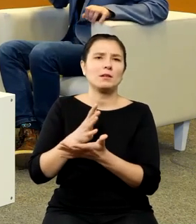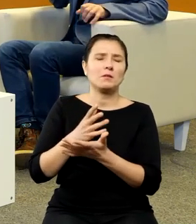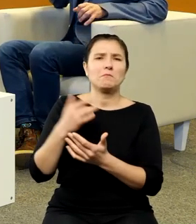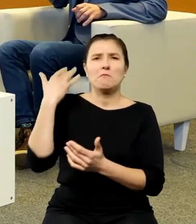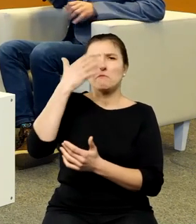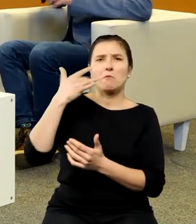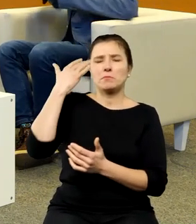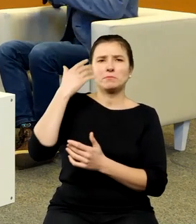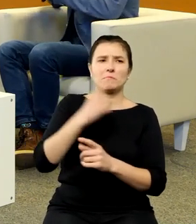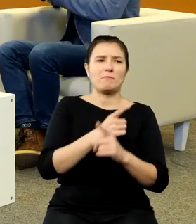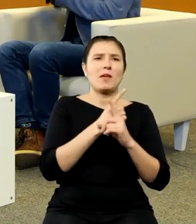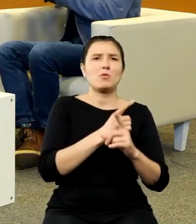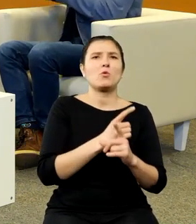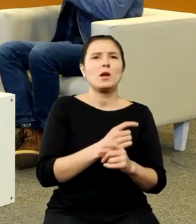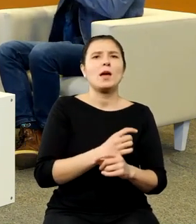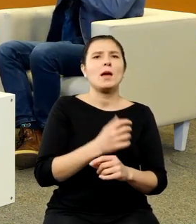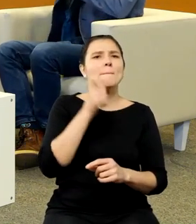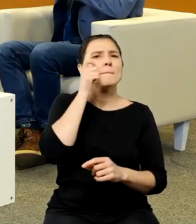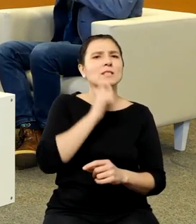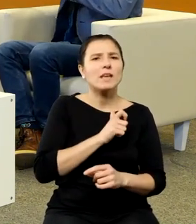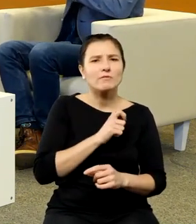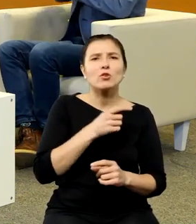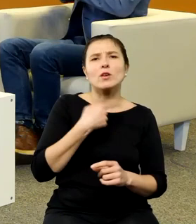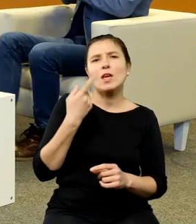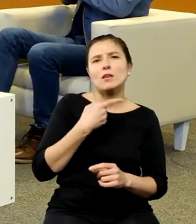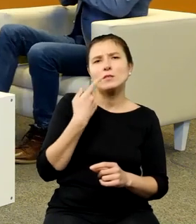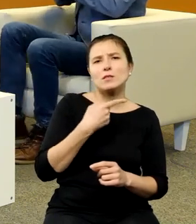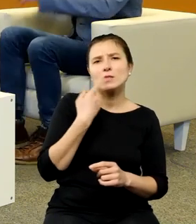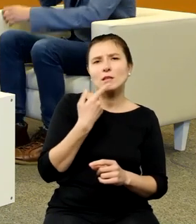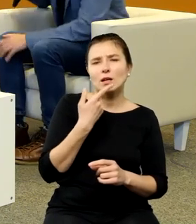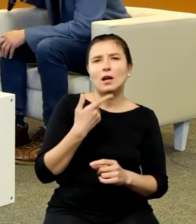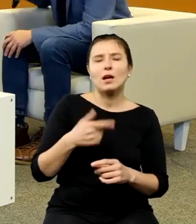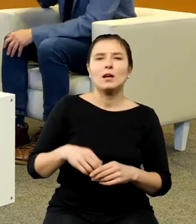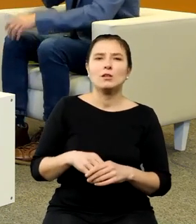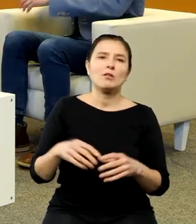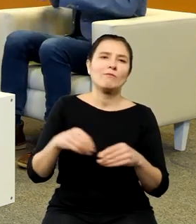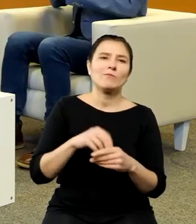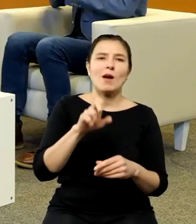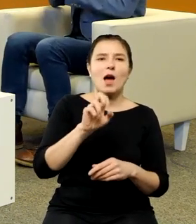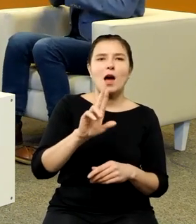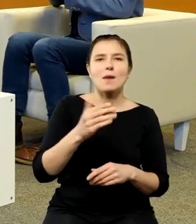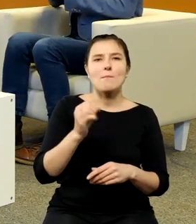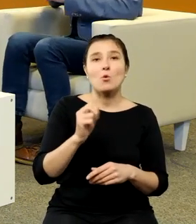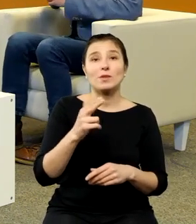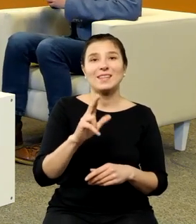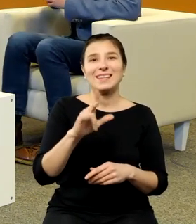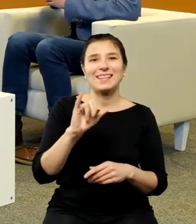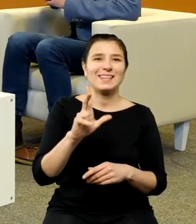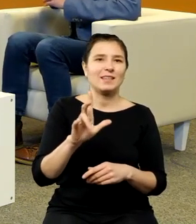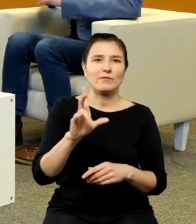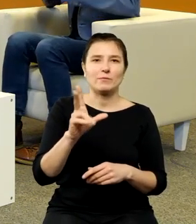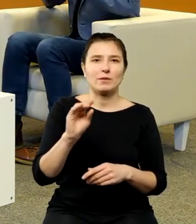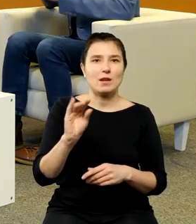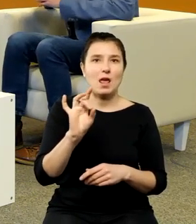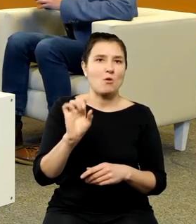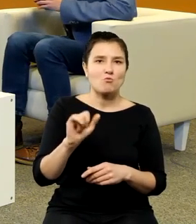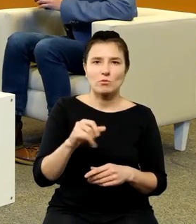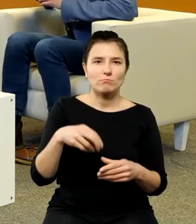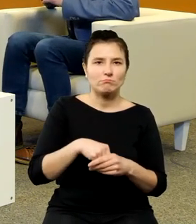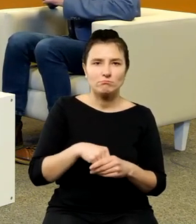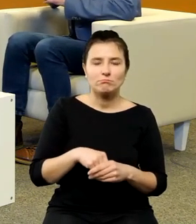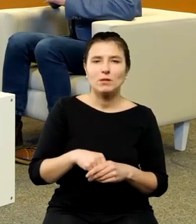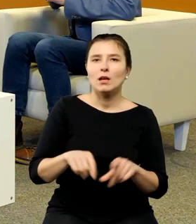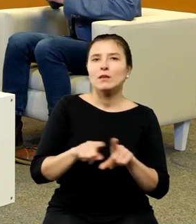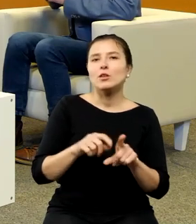opisuje tym mickiewiczowskim językiem jako tego kto na tych harmoniki kręgi prawda kładzie rękiem mieliśmy tam księdza